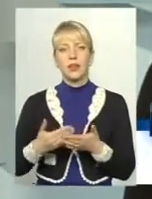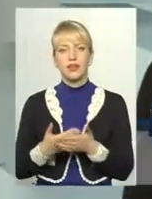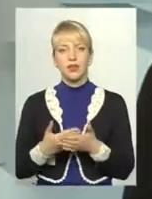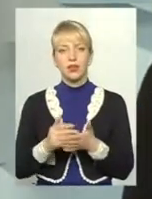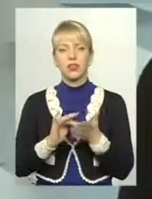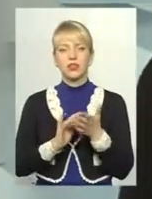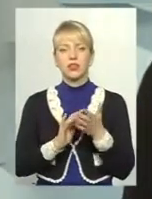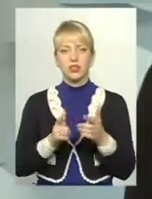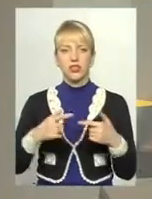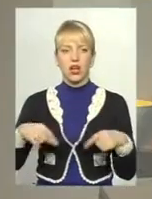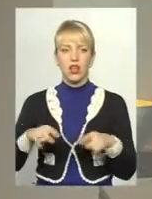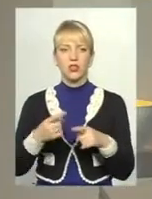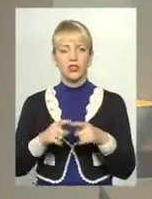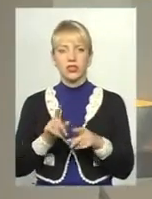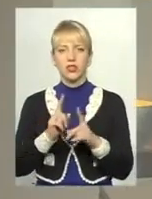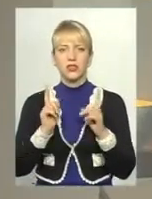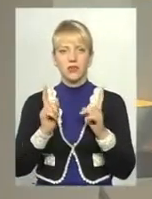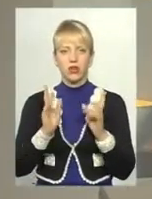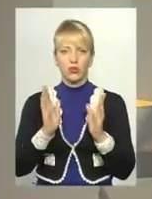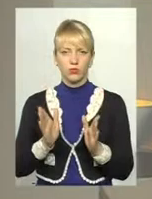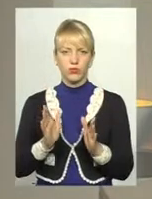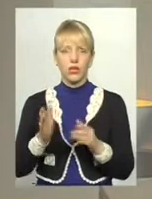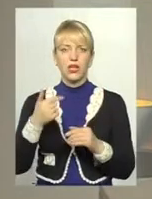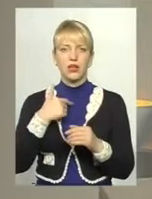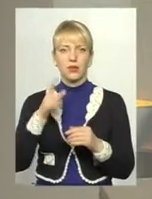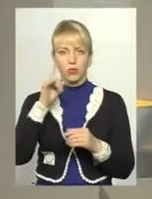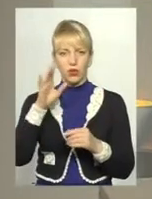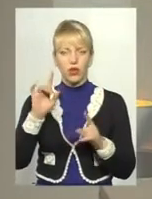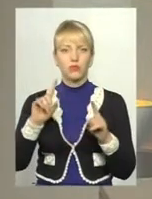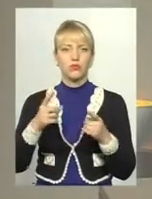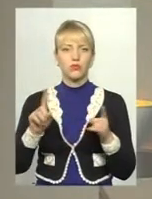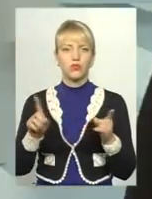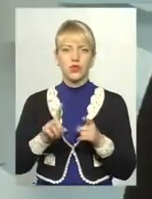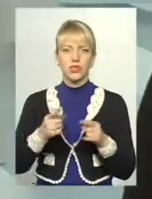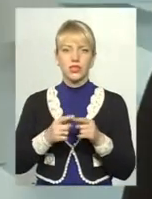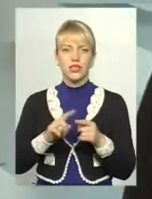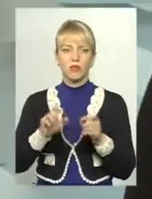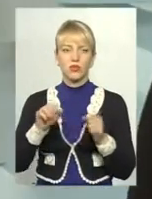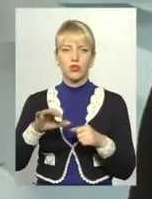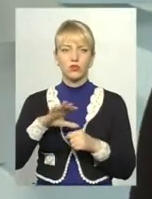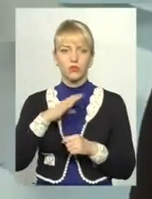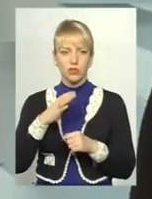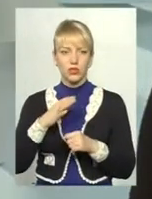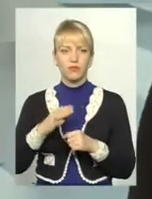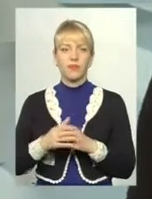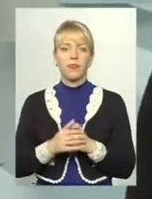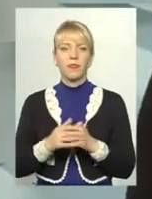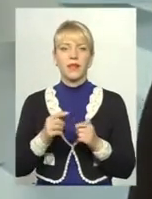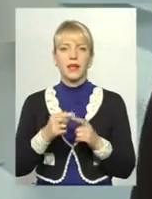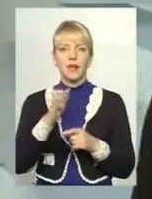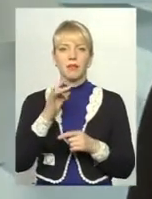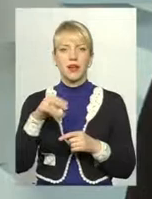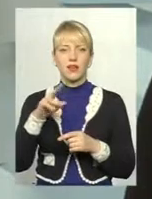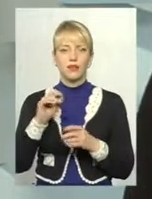в туристичній галузі це надзвичайно буде, я так сподіваюся, ще популярним, тому що це можуть бути з цим брендом